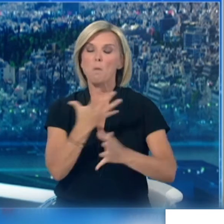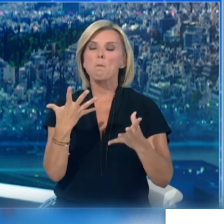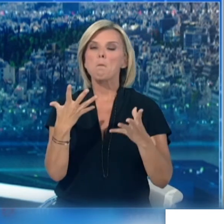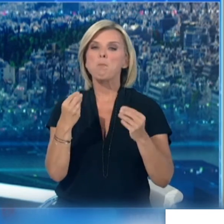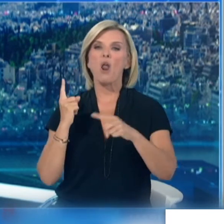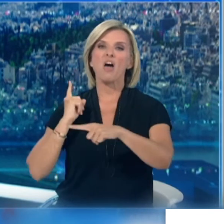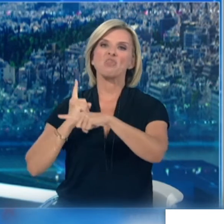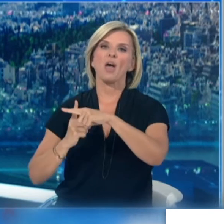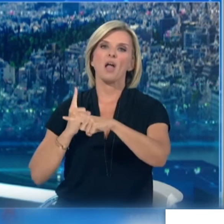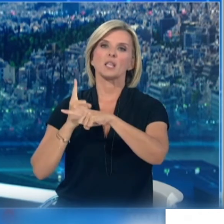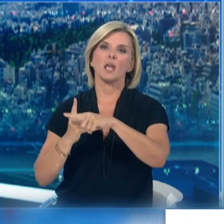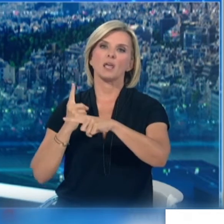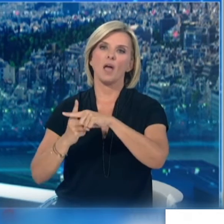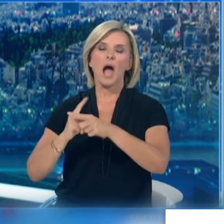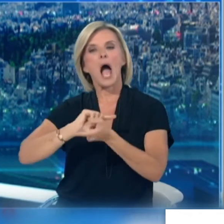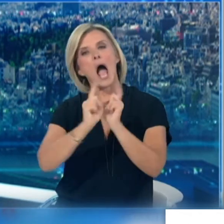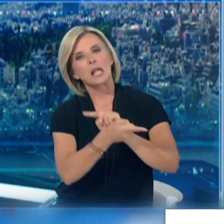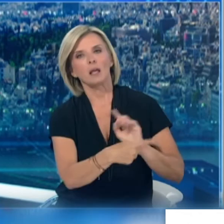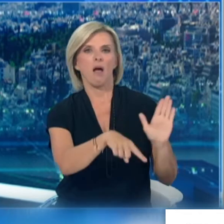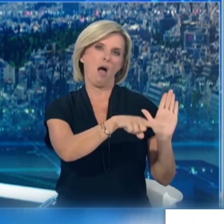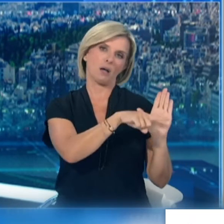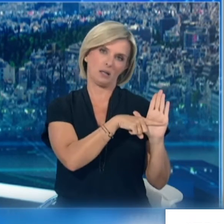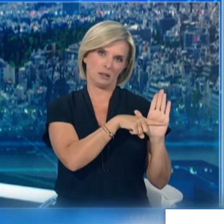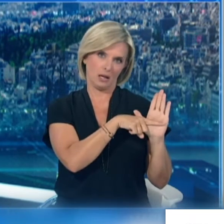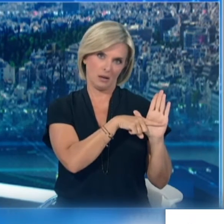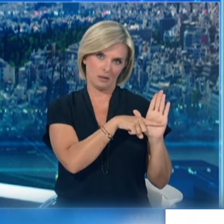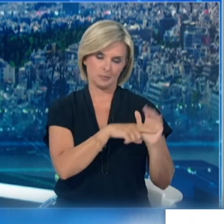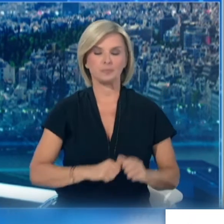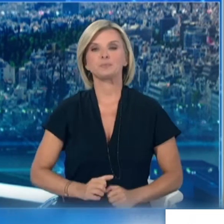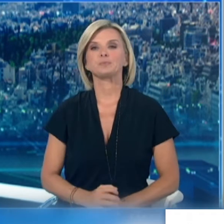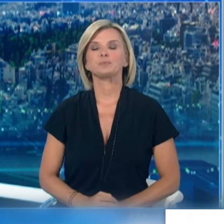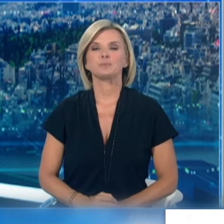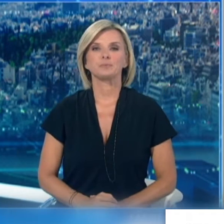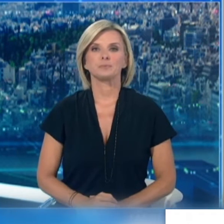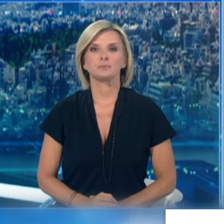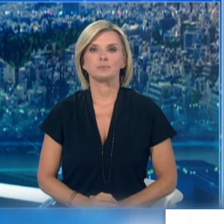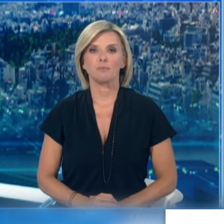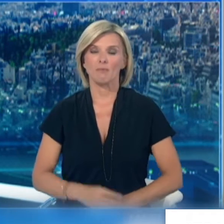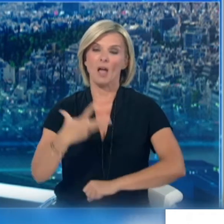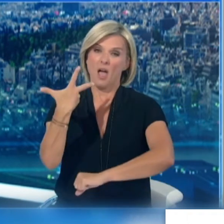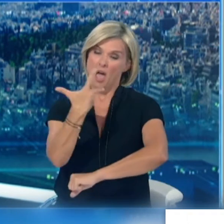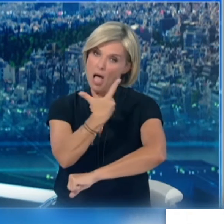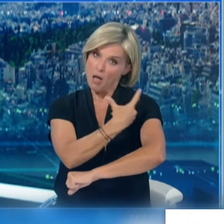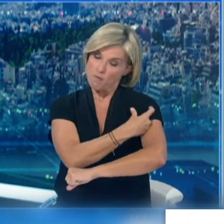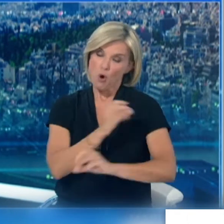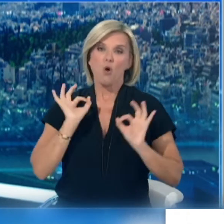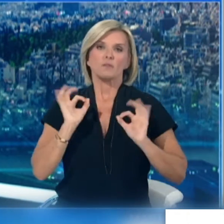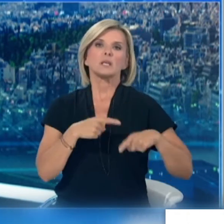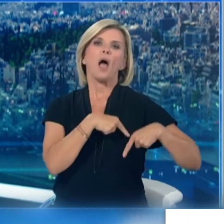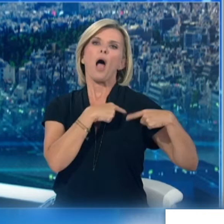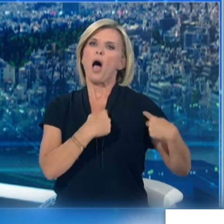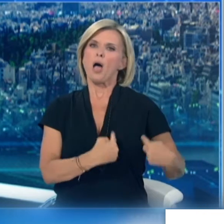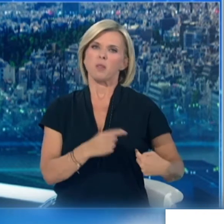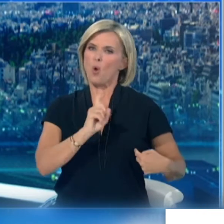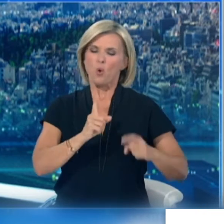πιθανότητες σπανίων ανεπιθυμείτων ενεργειών Ο εμβολιασμός είναι εθελοντικός και είναι